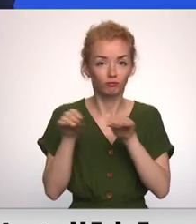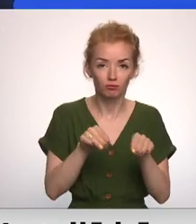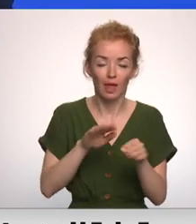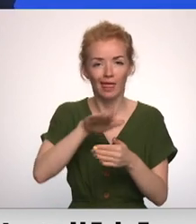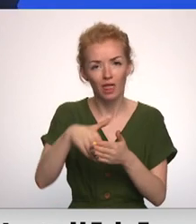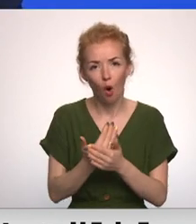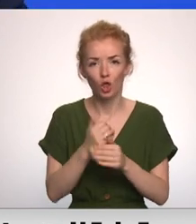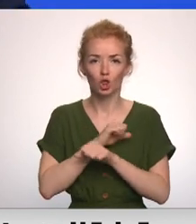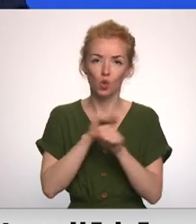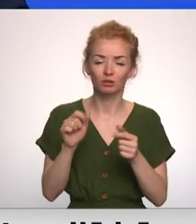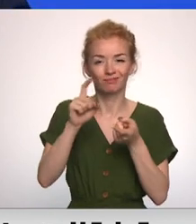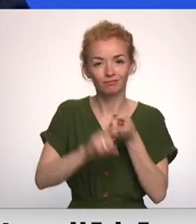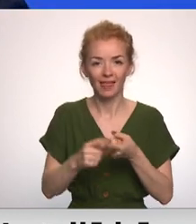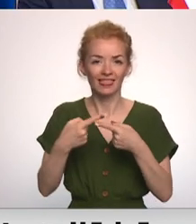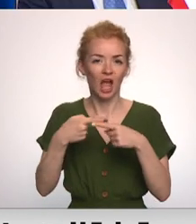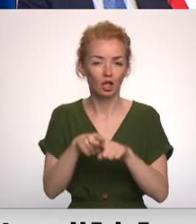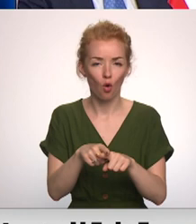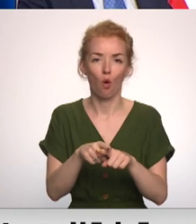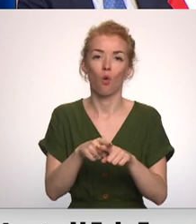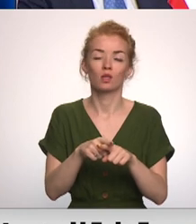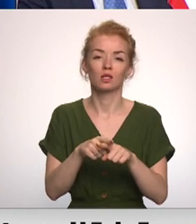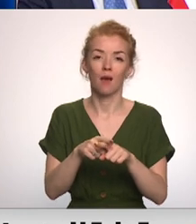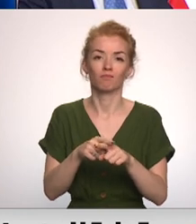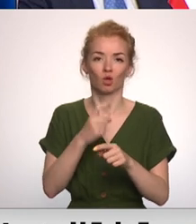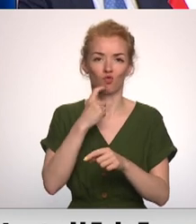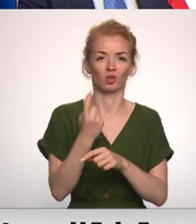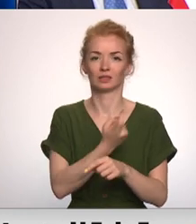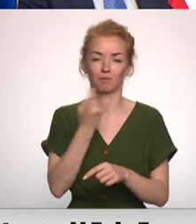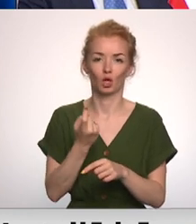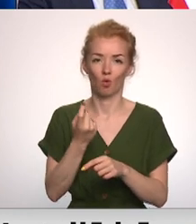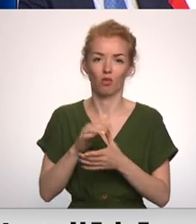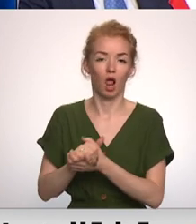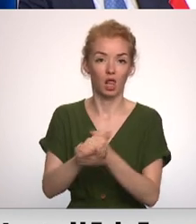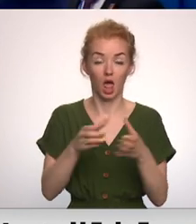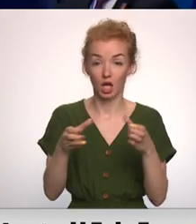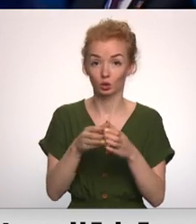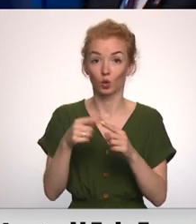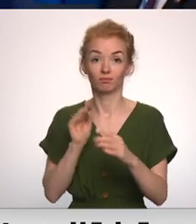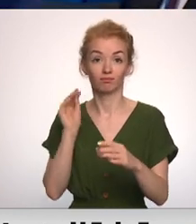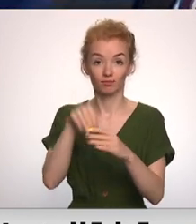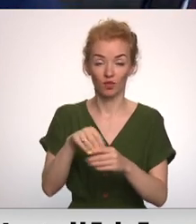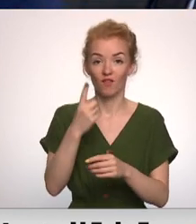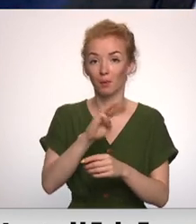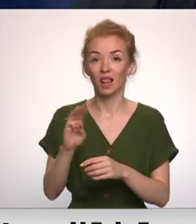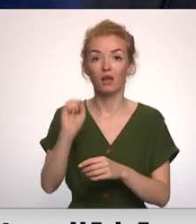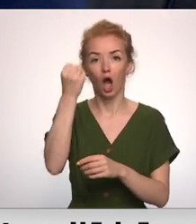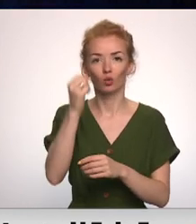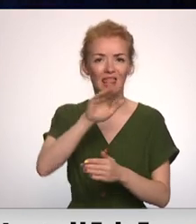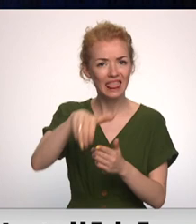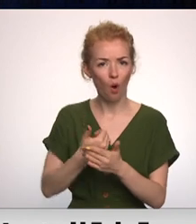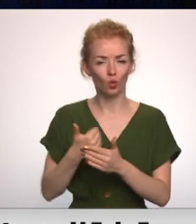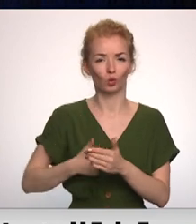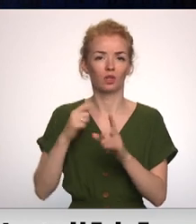ar drošību saistītas tehnoloģijas, tā stipnota aliansi. Fonds tad iegūdīs vienu miljardu jaunu zņēmumos un arī